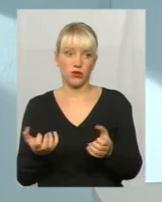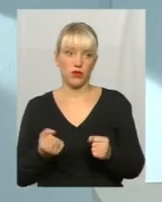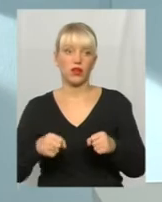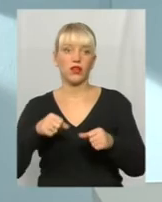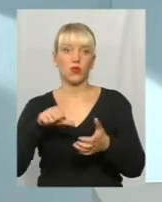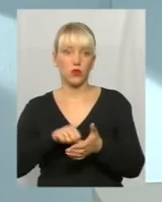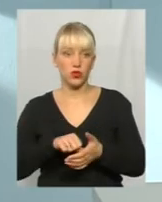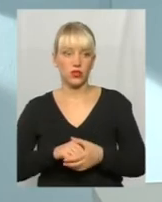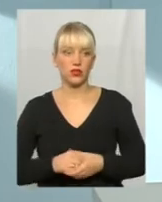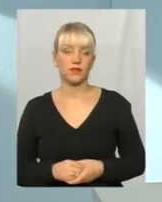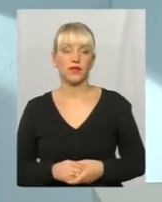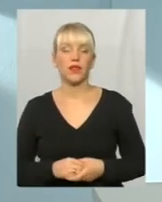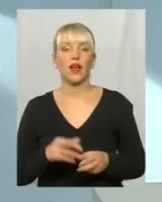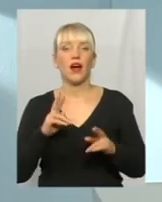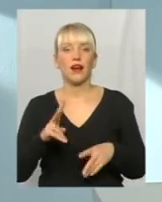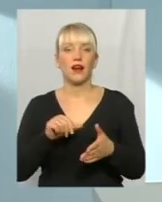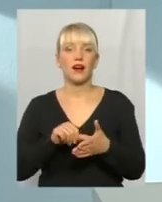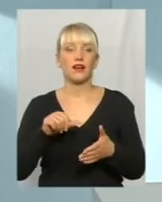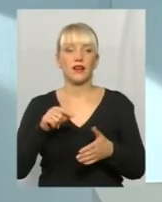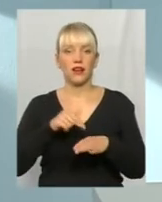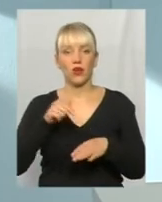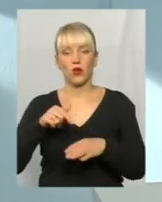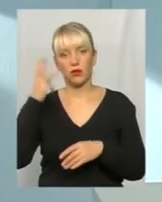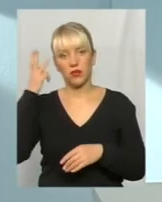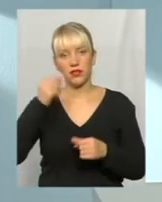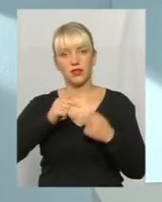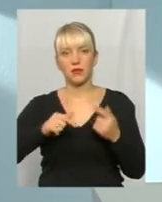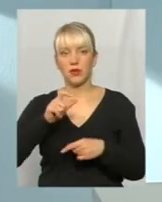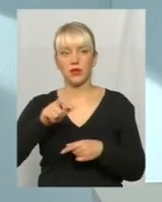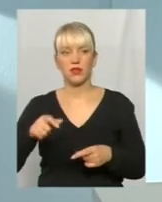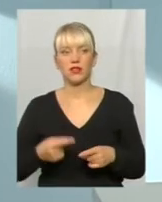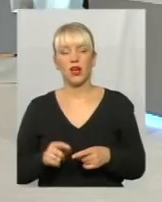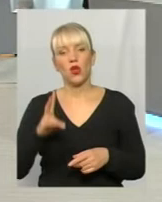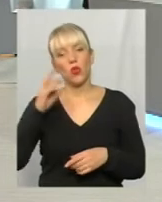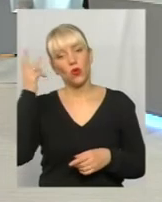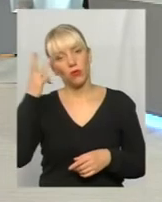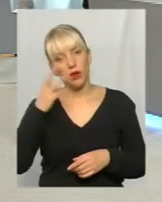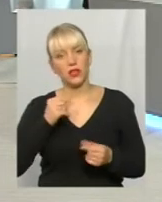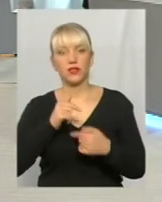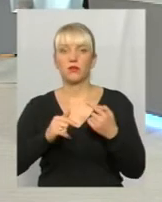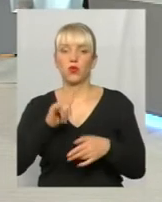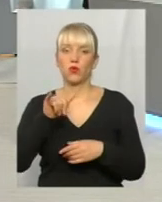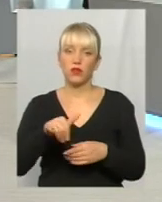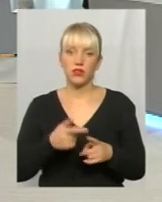виробленні. А як реагували хмельницькі підприємці? Ні, ну хмельницькі підприємці у нас просунуті. У вас на Хмельниччині у багатьох є